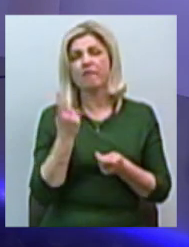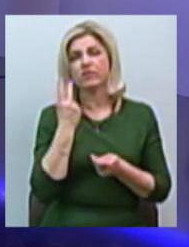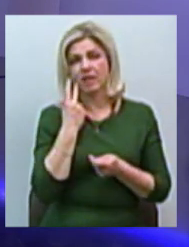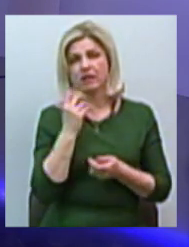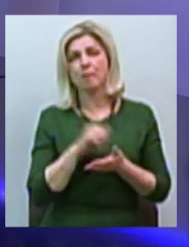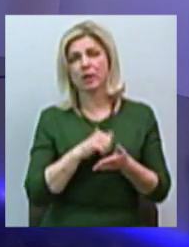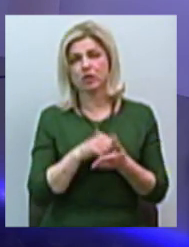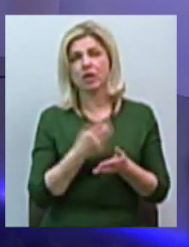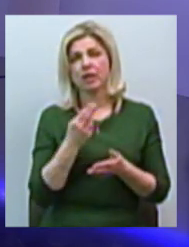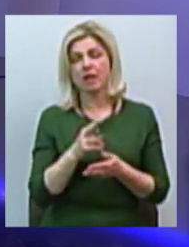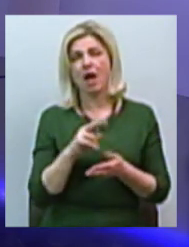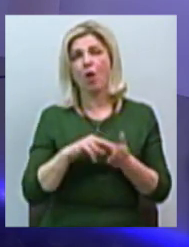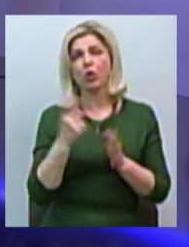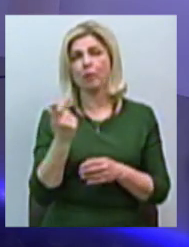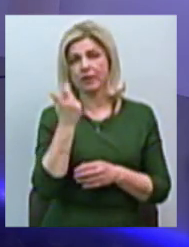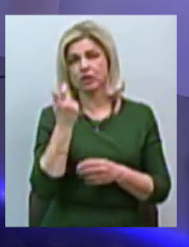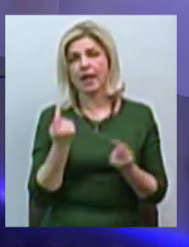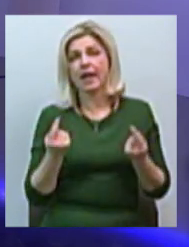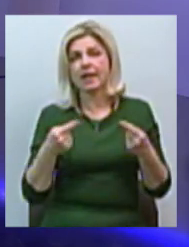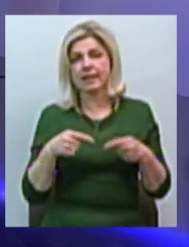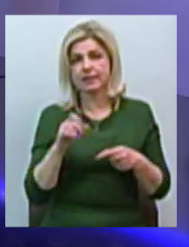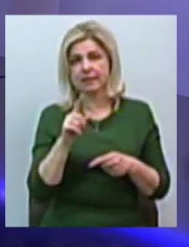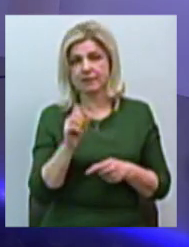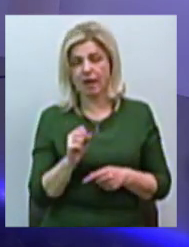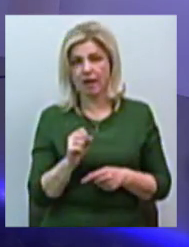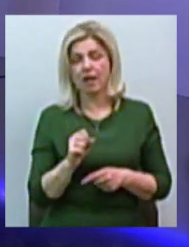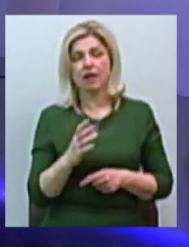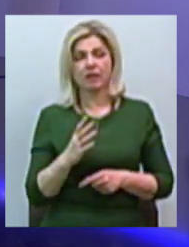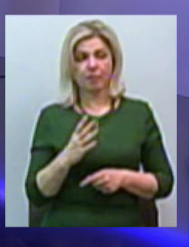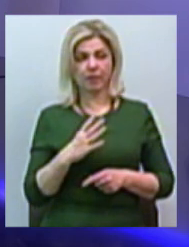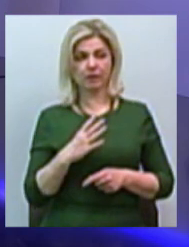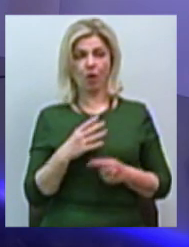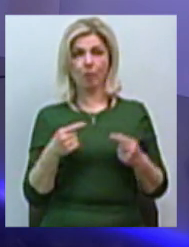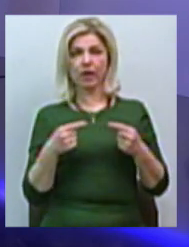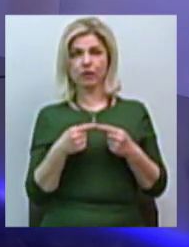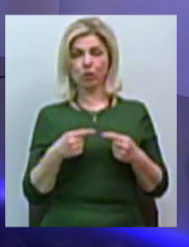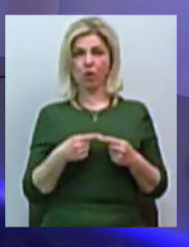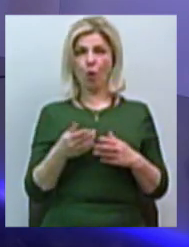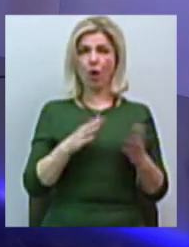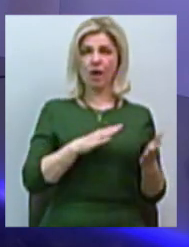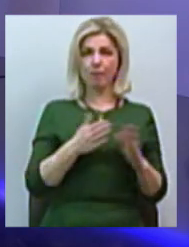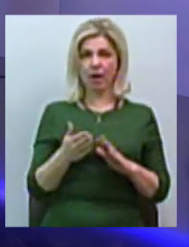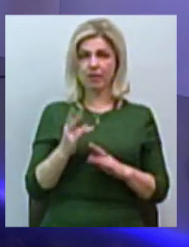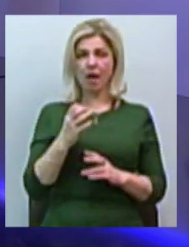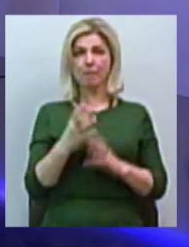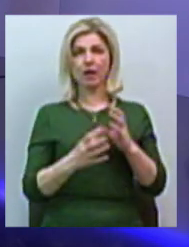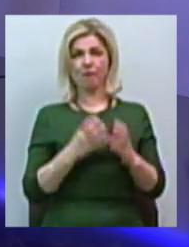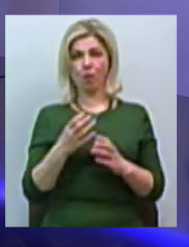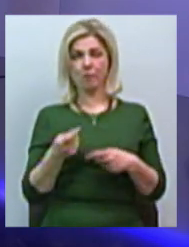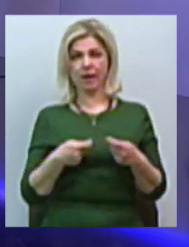економічного кризису. Було неопределённе колебання на мировому ринку,